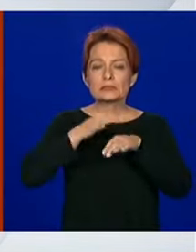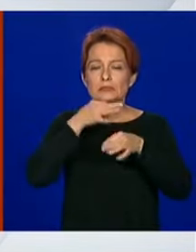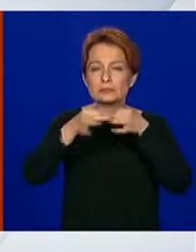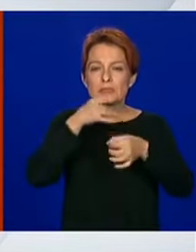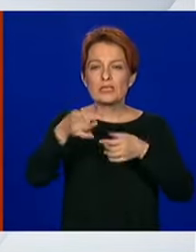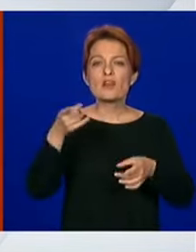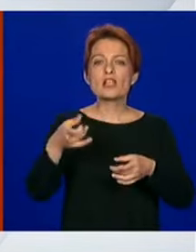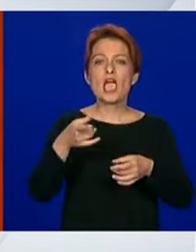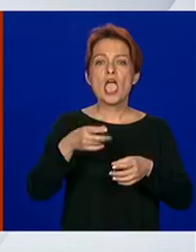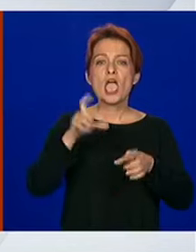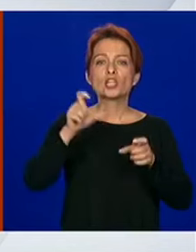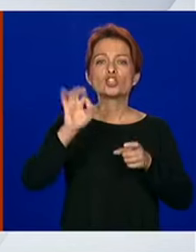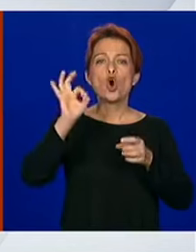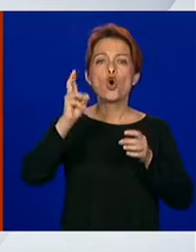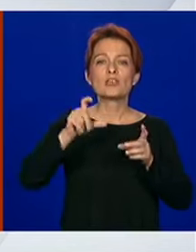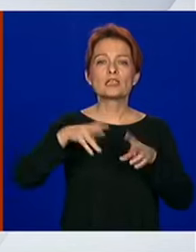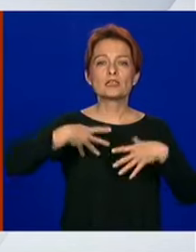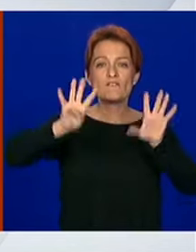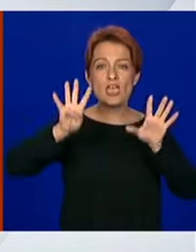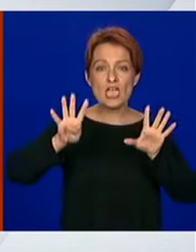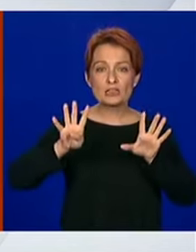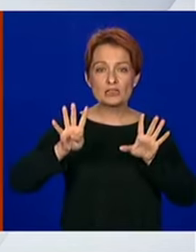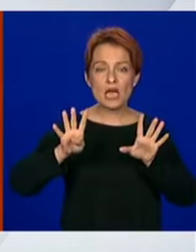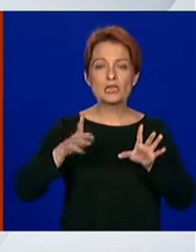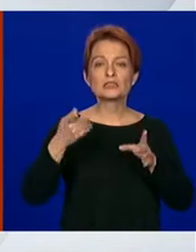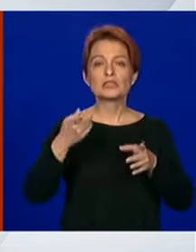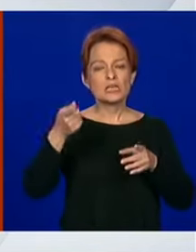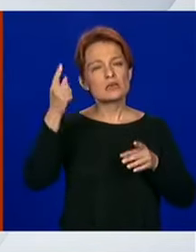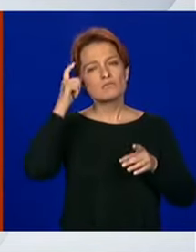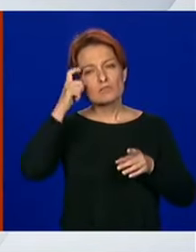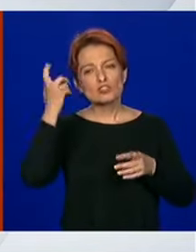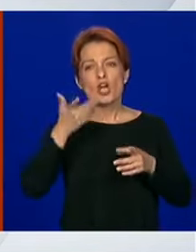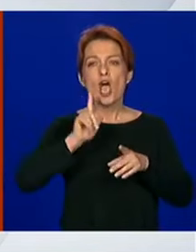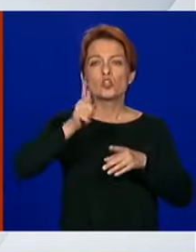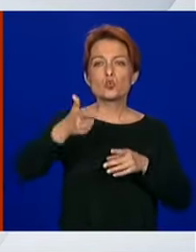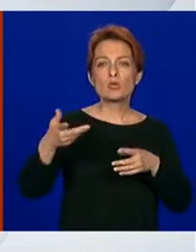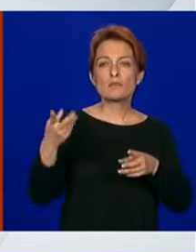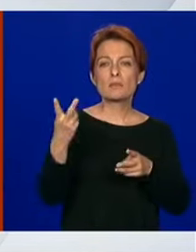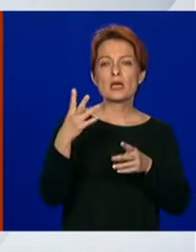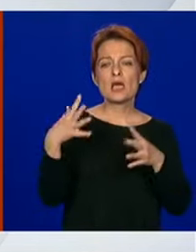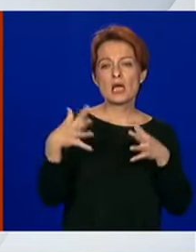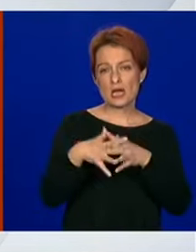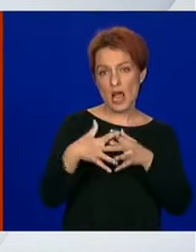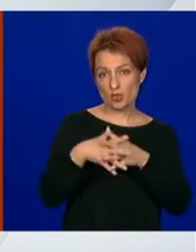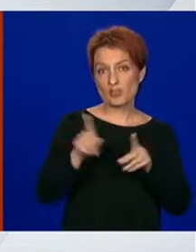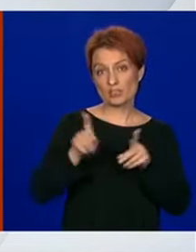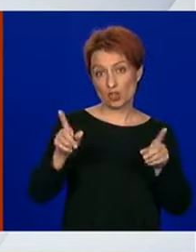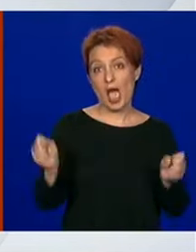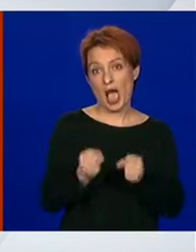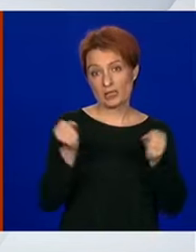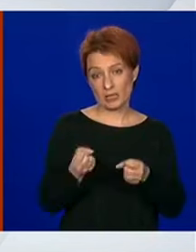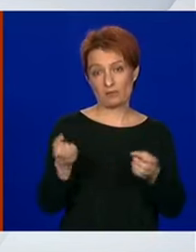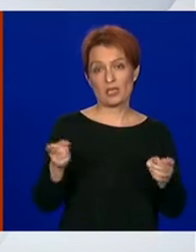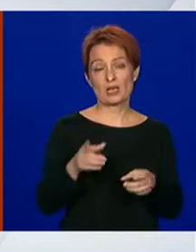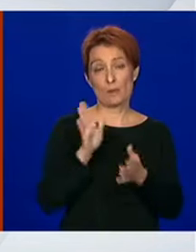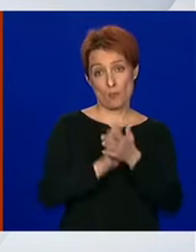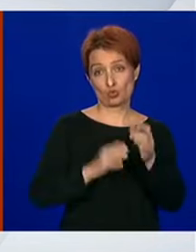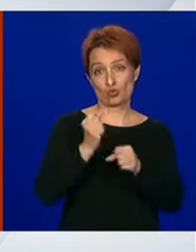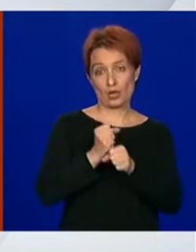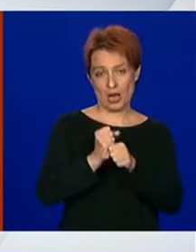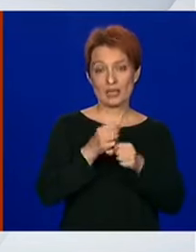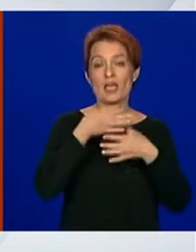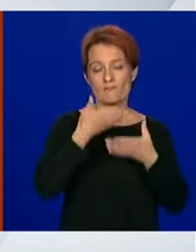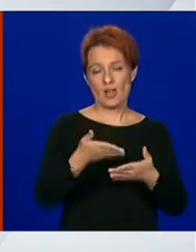Jeste li razmišljali da ga se možda i u drugim gradovima aktivira? Na tome pitanju. Mislim da je bira riječ o odluci